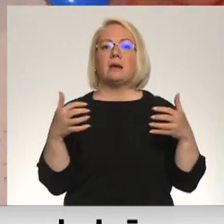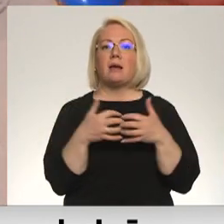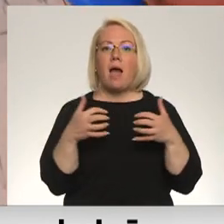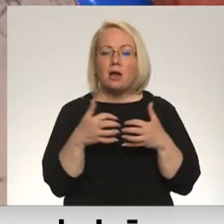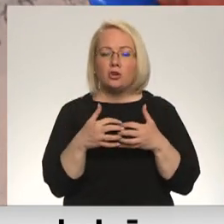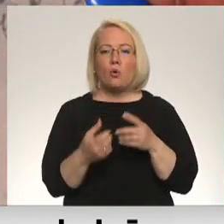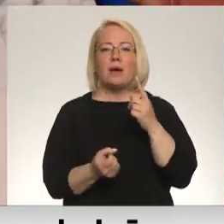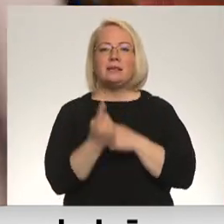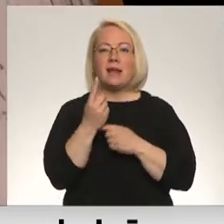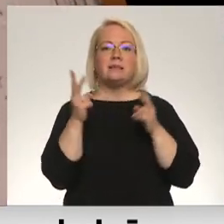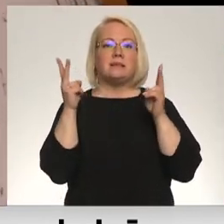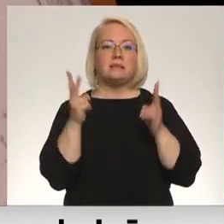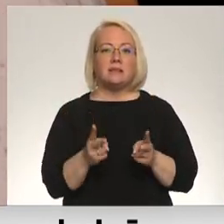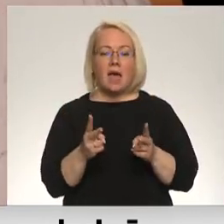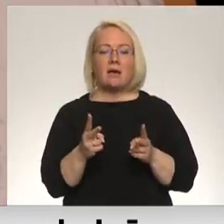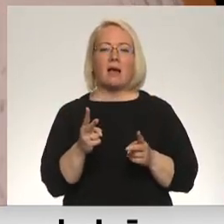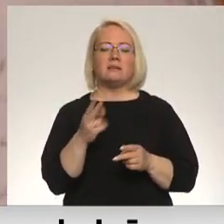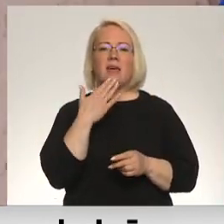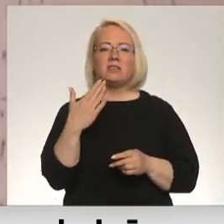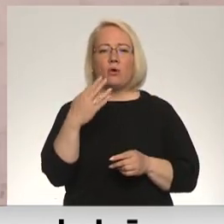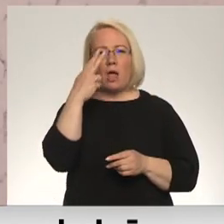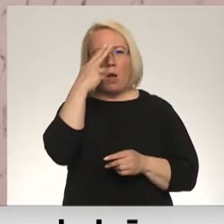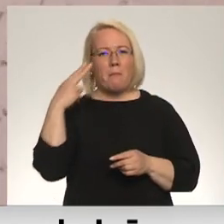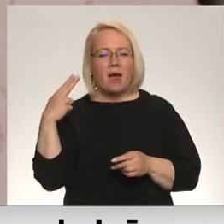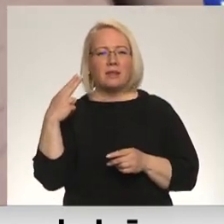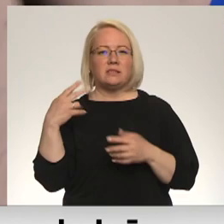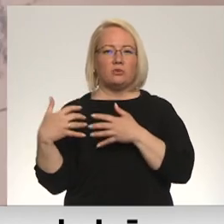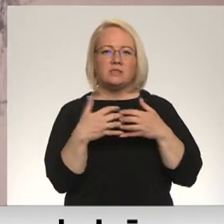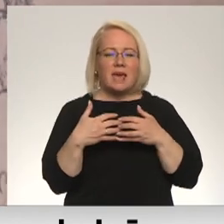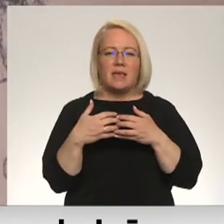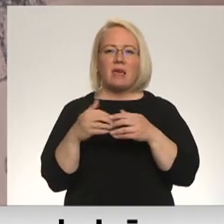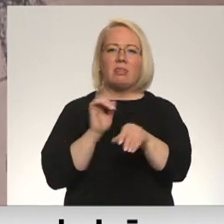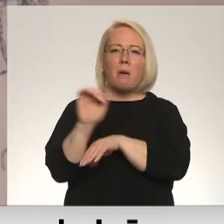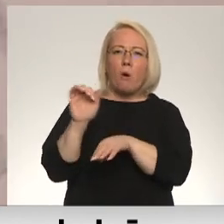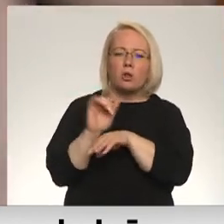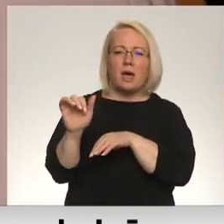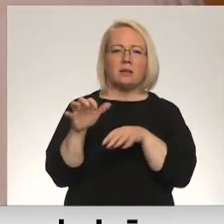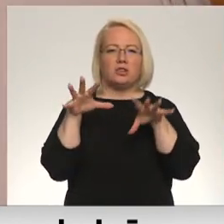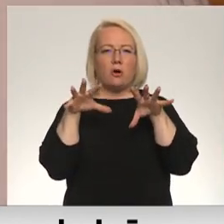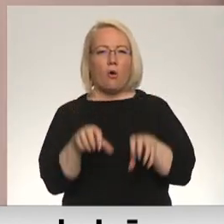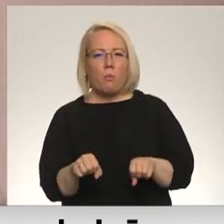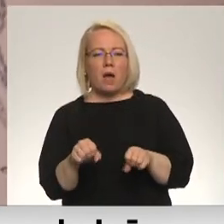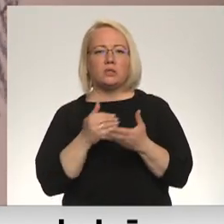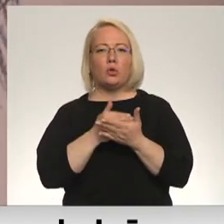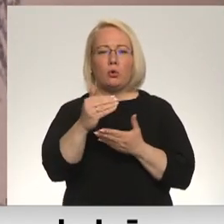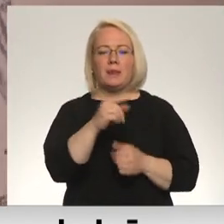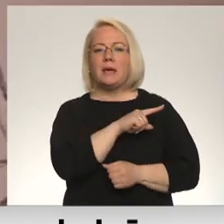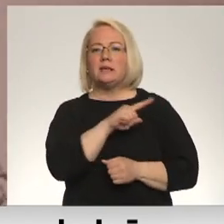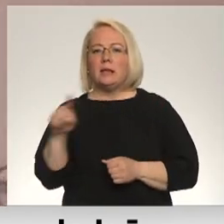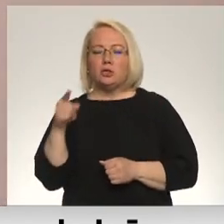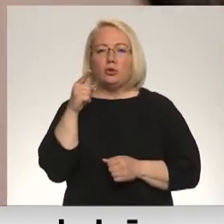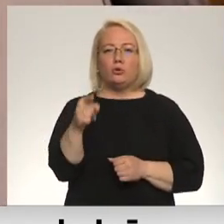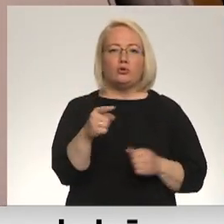izraisītās sekas, Nacionālo partizānu cīņas, deportācijas, filtrācijas, nometnes, okupācija turpinājās līdz pat